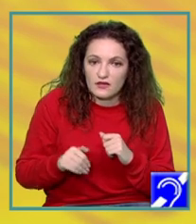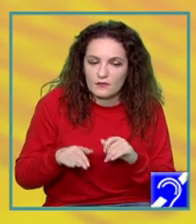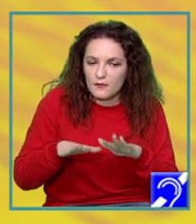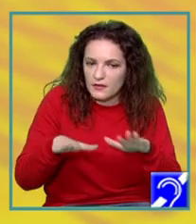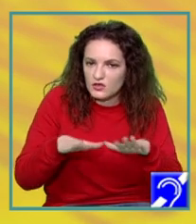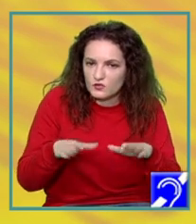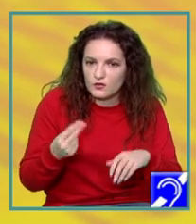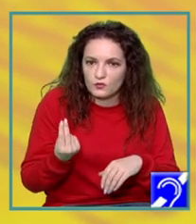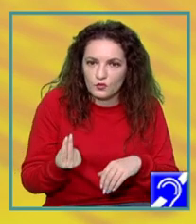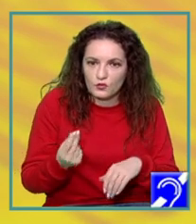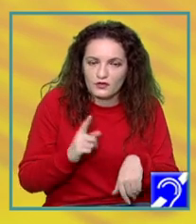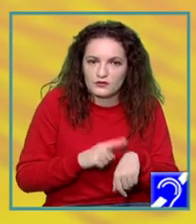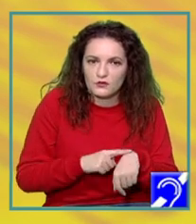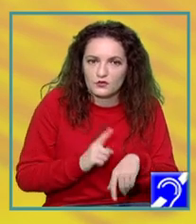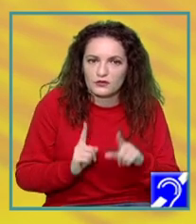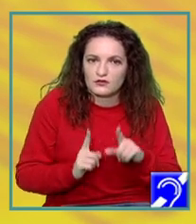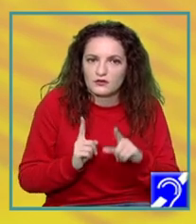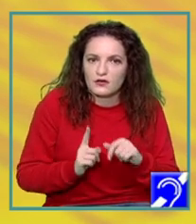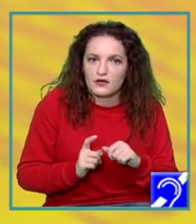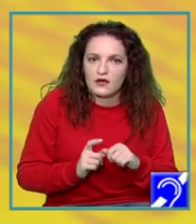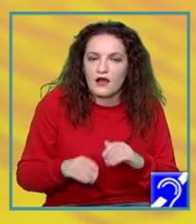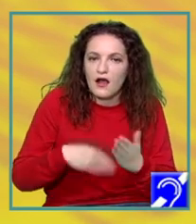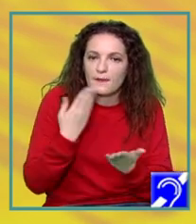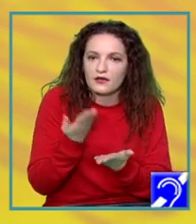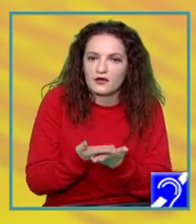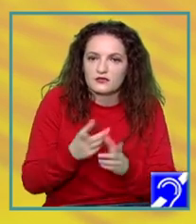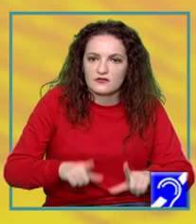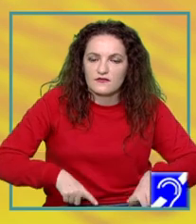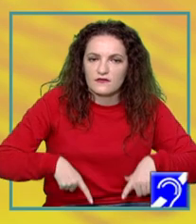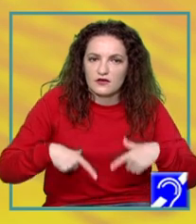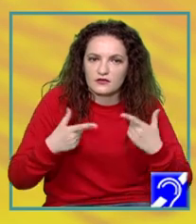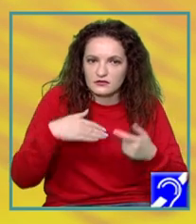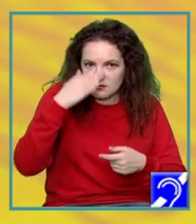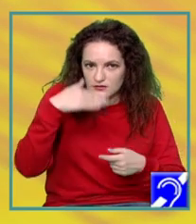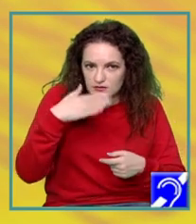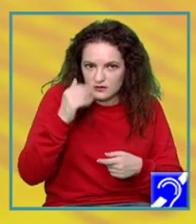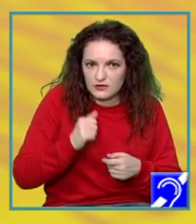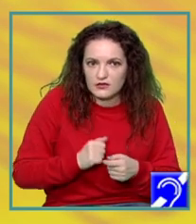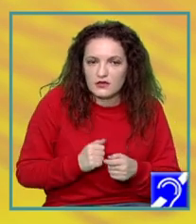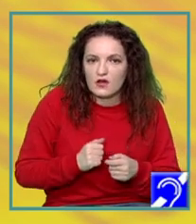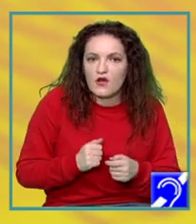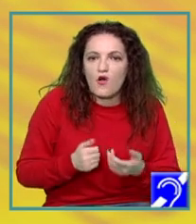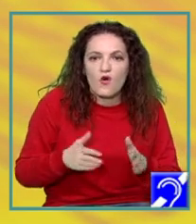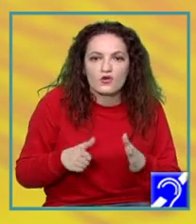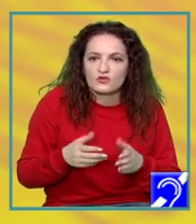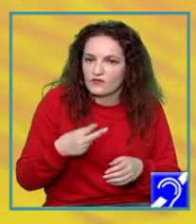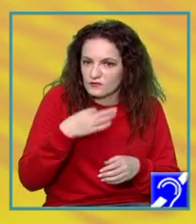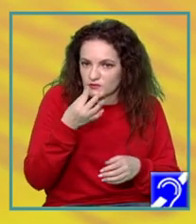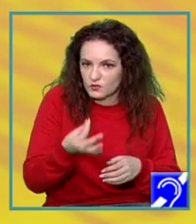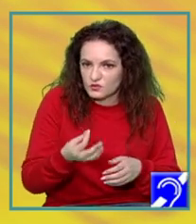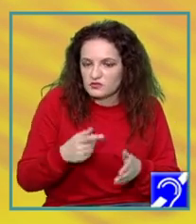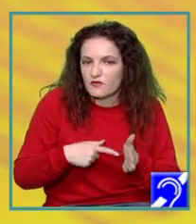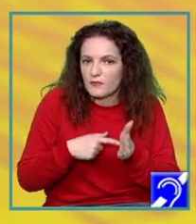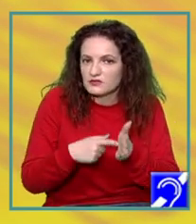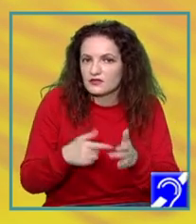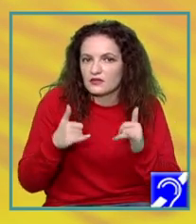timpului și dacă voi veți aplica în viața de zi cu zi măcar o tehnică din cele trei pe care eu vi le-am spus